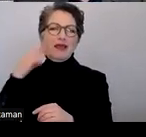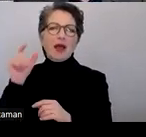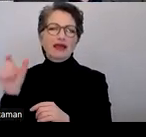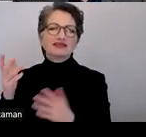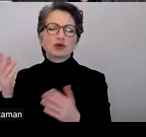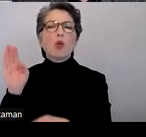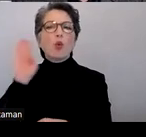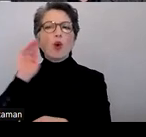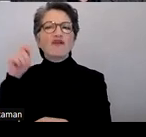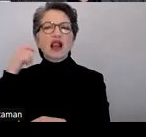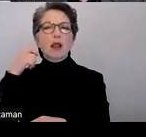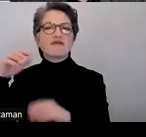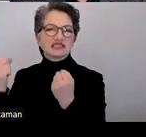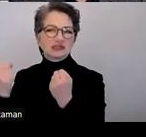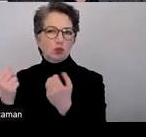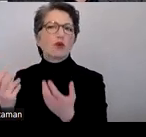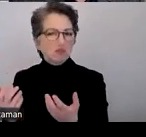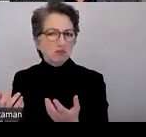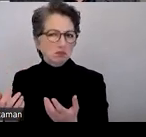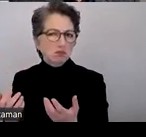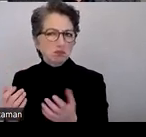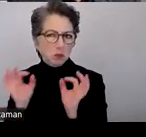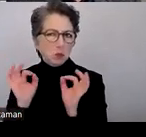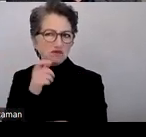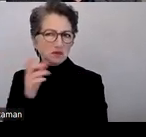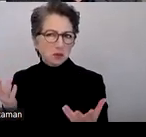Ausdruck. Also wie so eine Art Hörfilm dann.